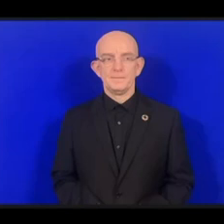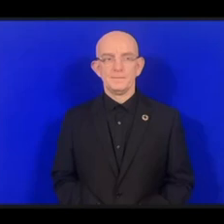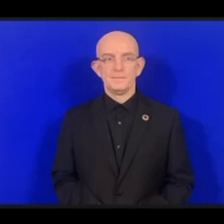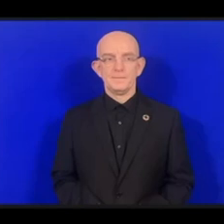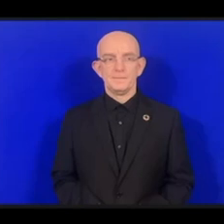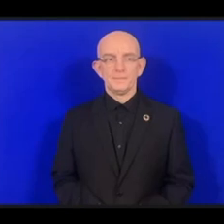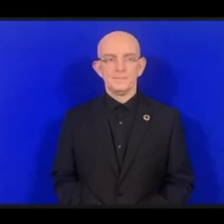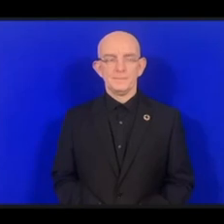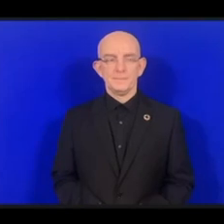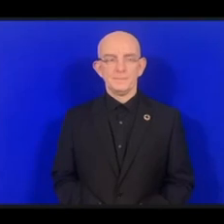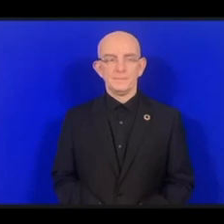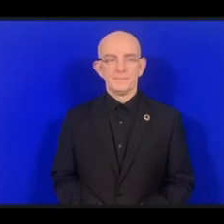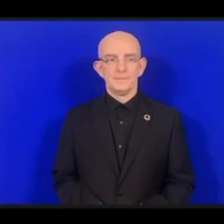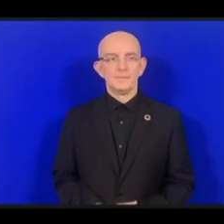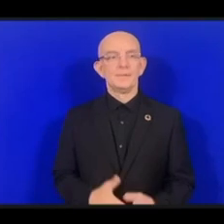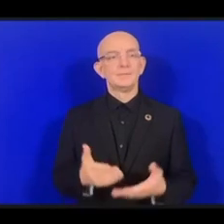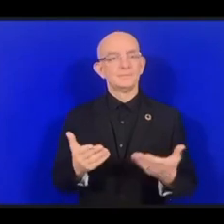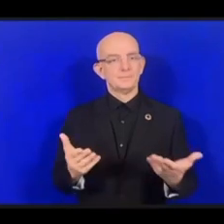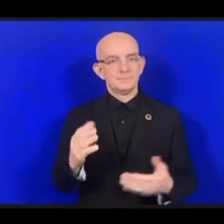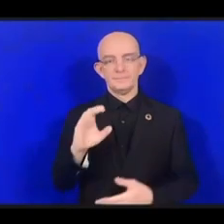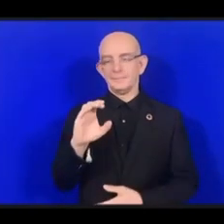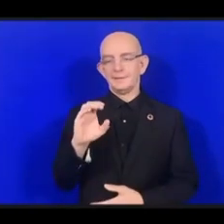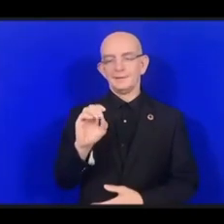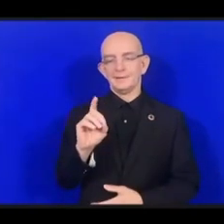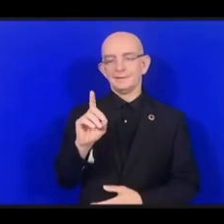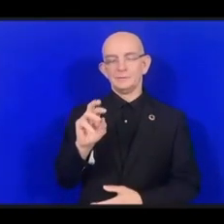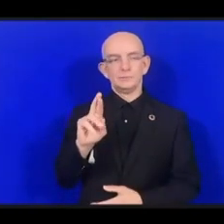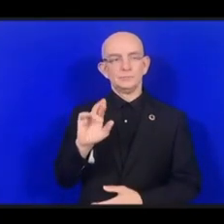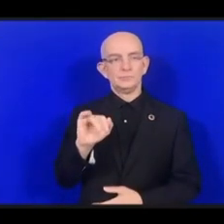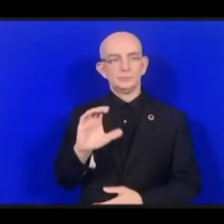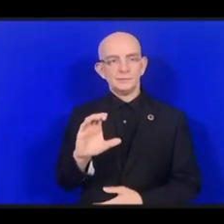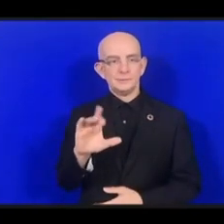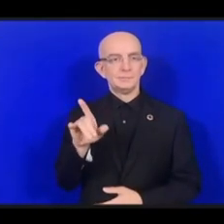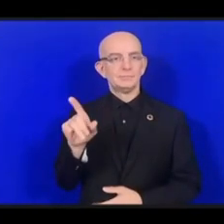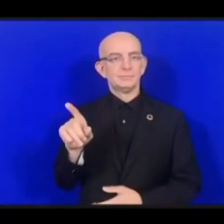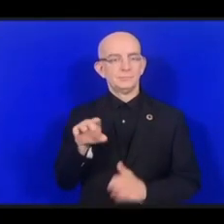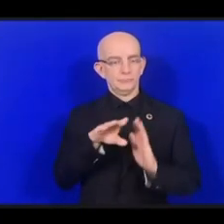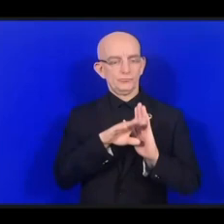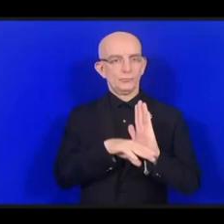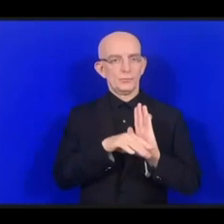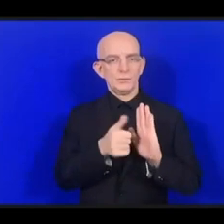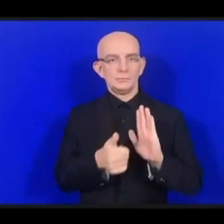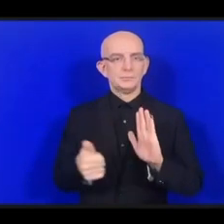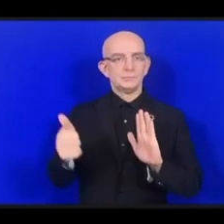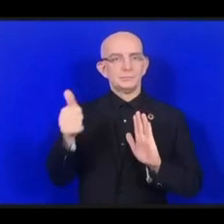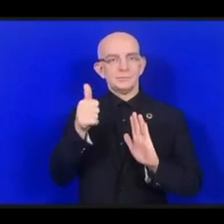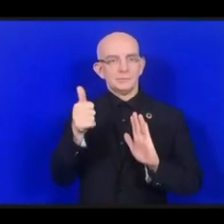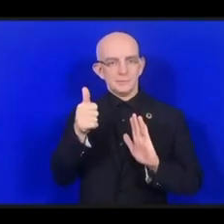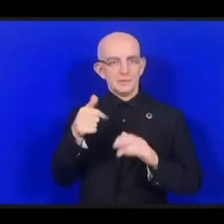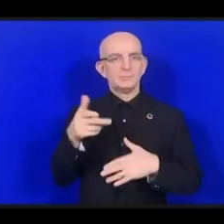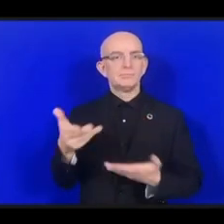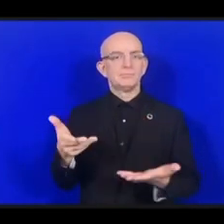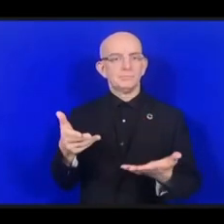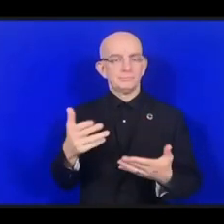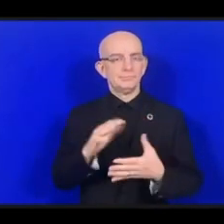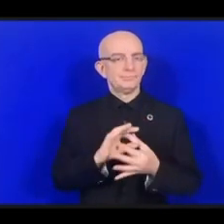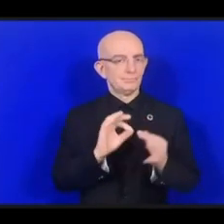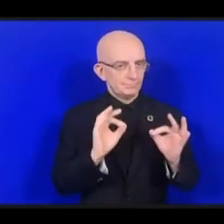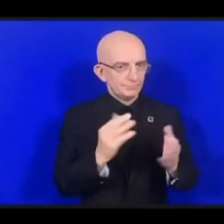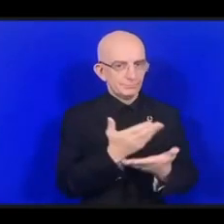Уважаемые директоры программы, ваше превосходительство. Уважаемые члены парламента, молодежь, женщины,